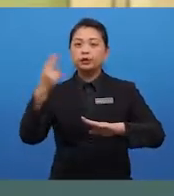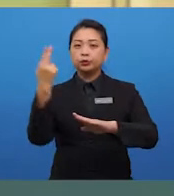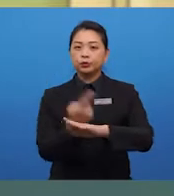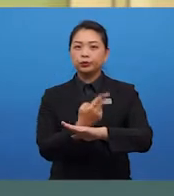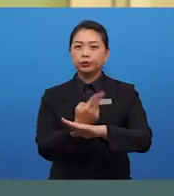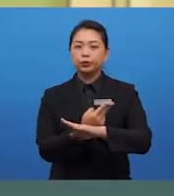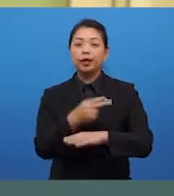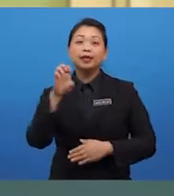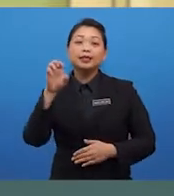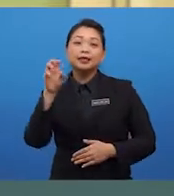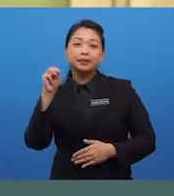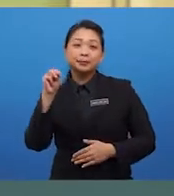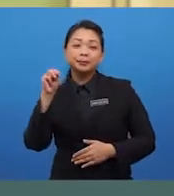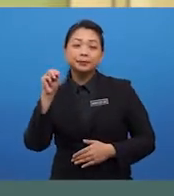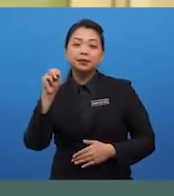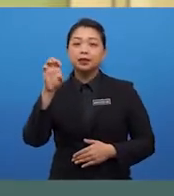like...